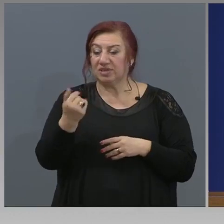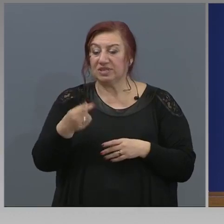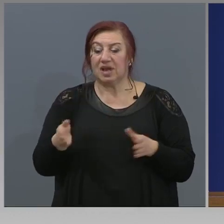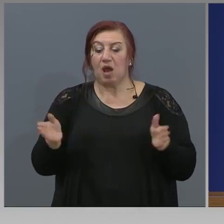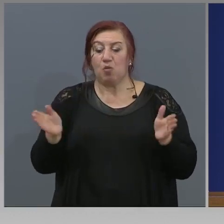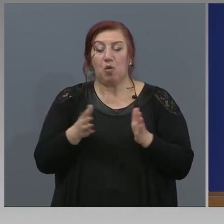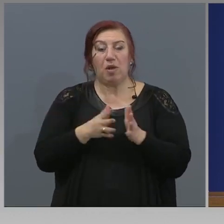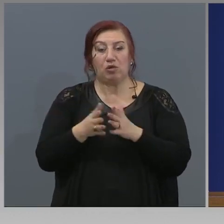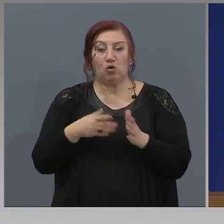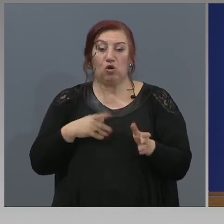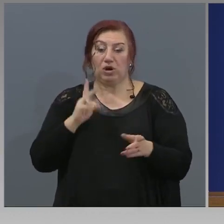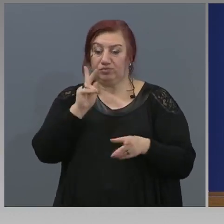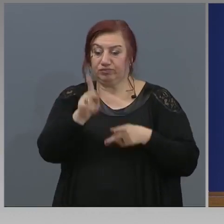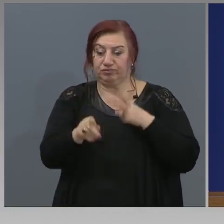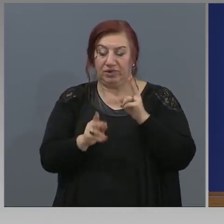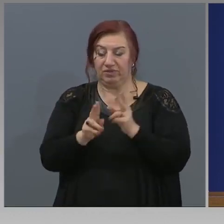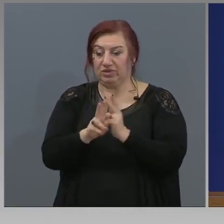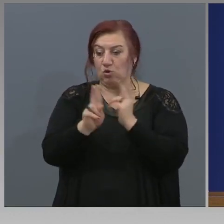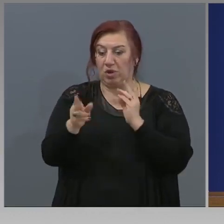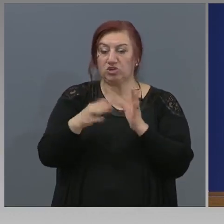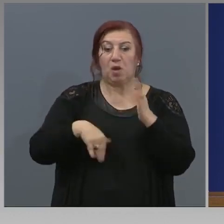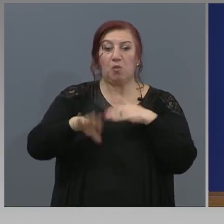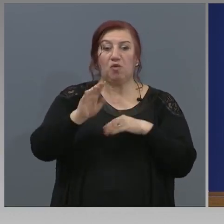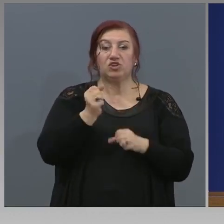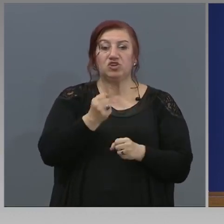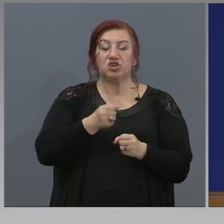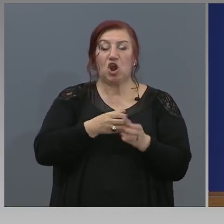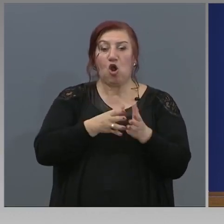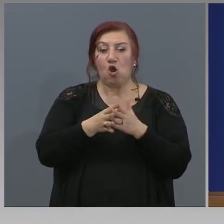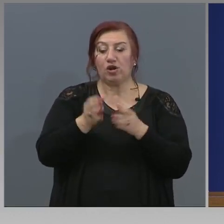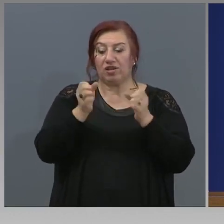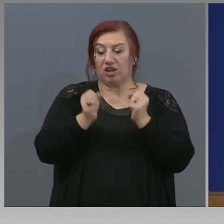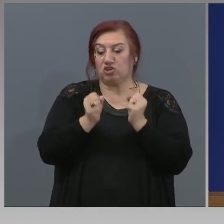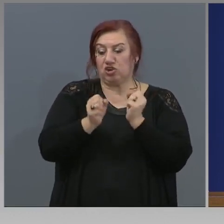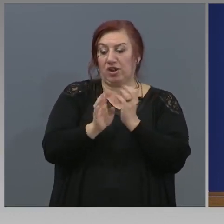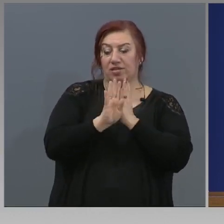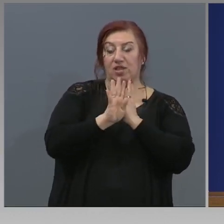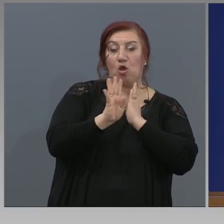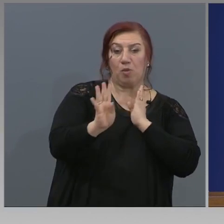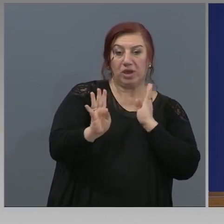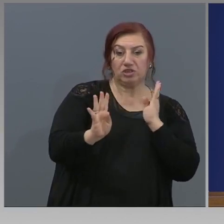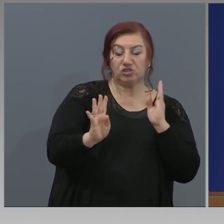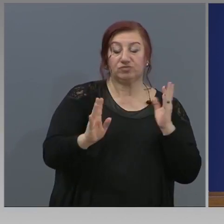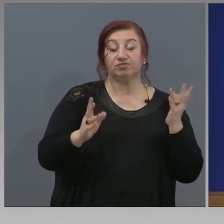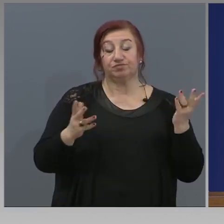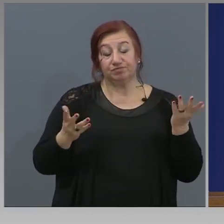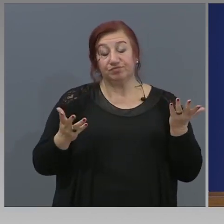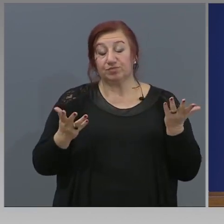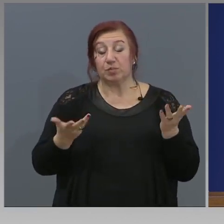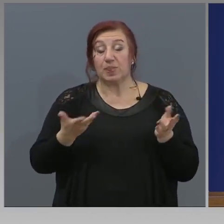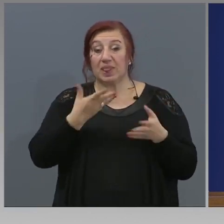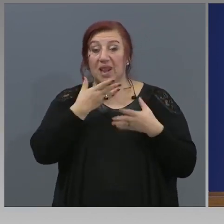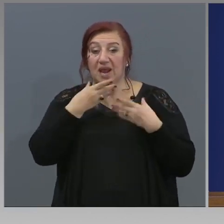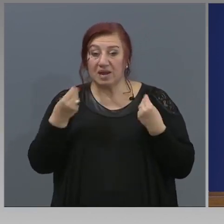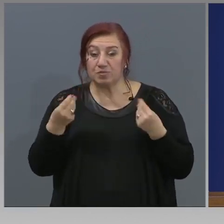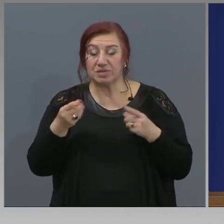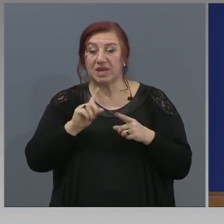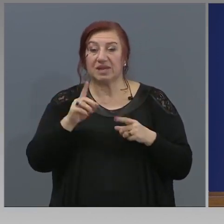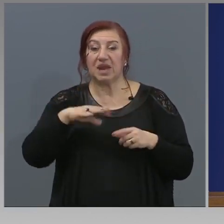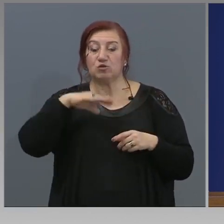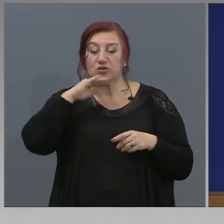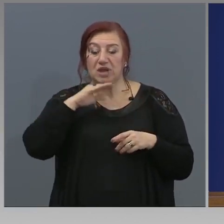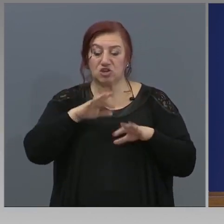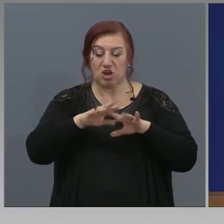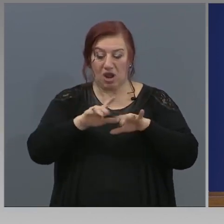един момент, повече хора да бъдат отвън и така нататък. Липсата от и недостатъчната дигитална